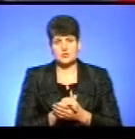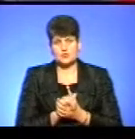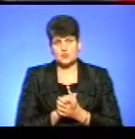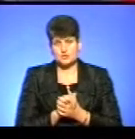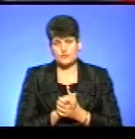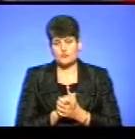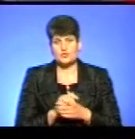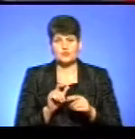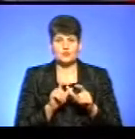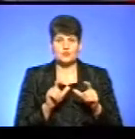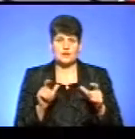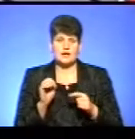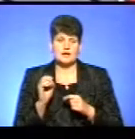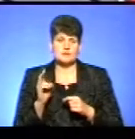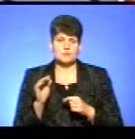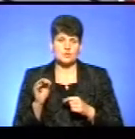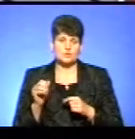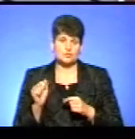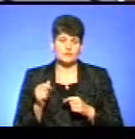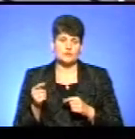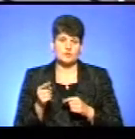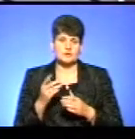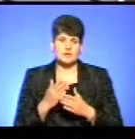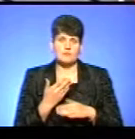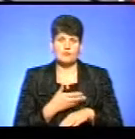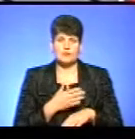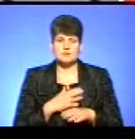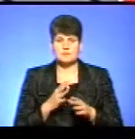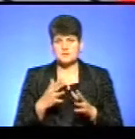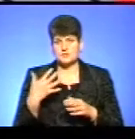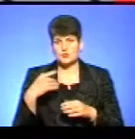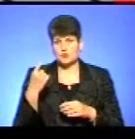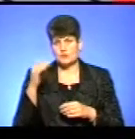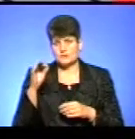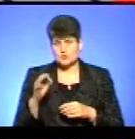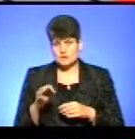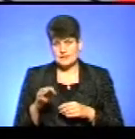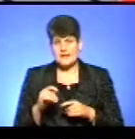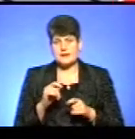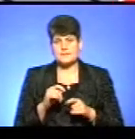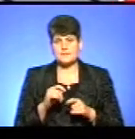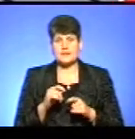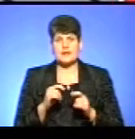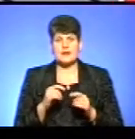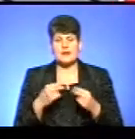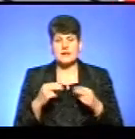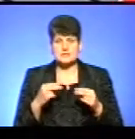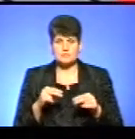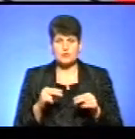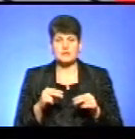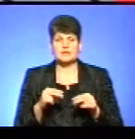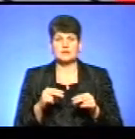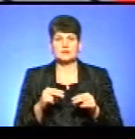в структурі експорту Тернопільщині є Польща. Більше 51% експортних товарів до ЄС, які йдуть з